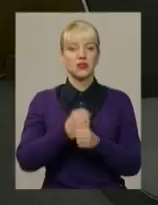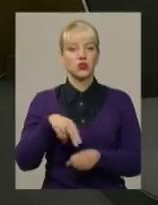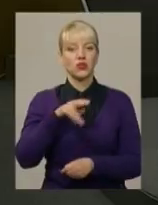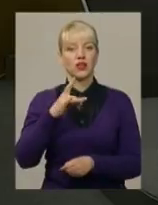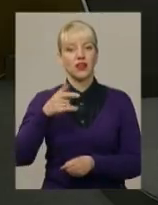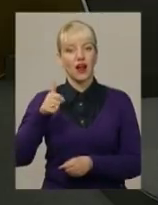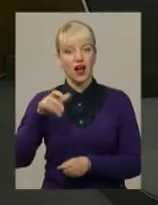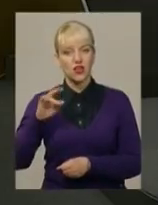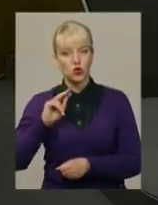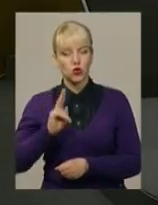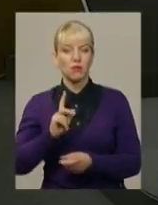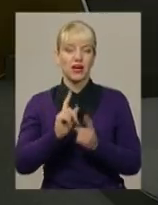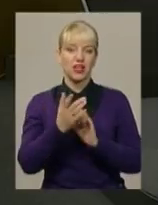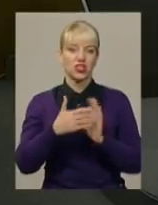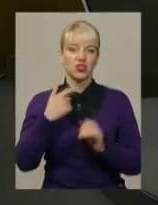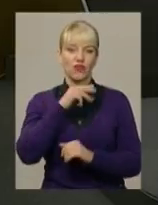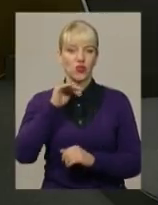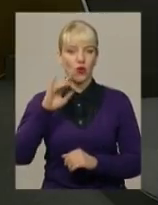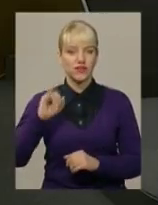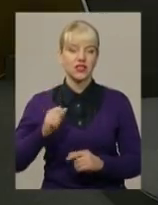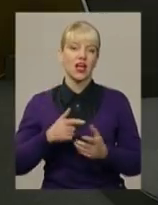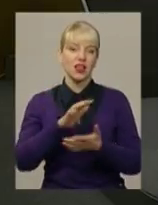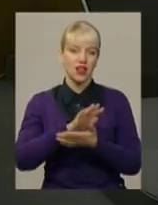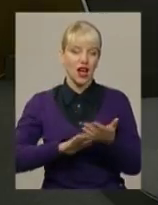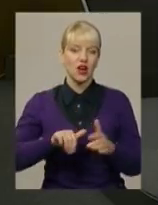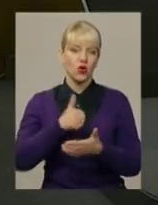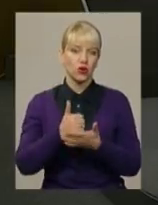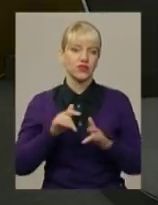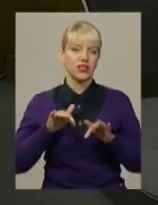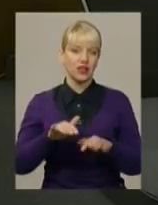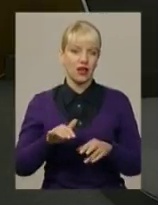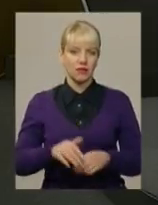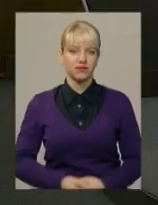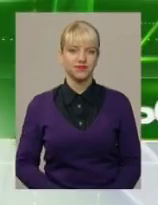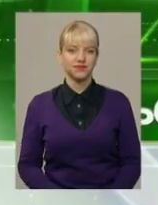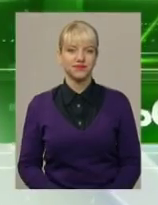Драганчук та Оксана Фіновська. Вітаємо. Далі огляд головних тем програми.